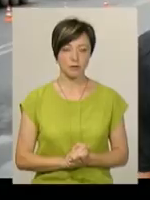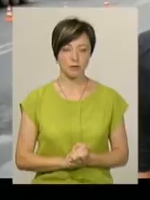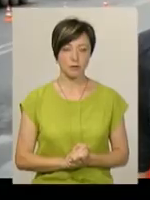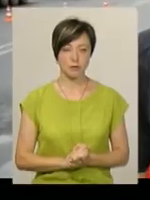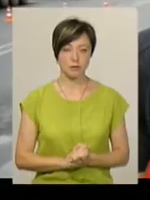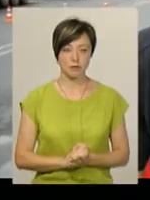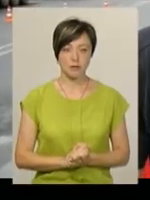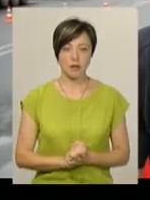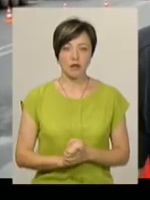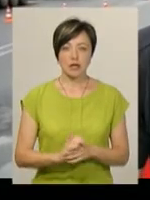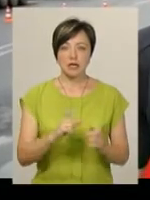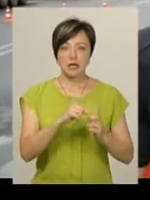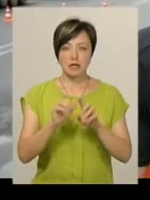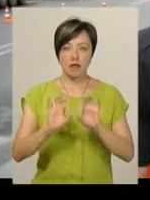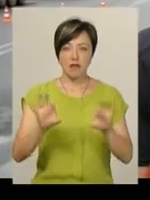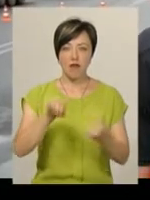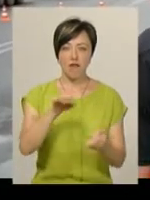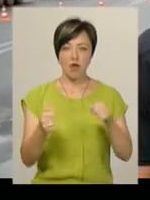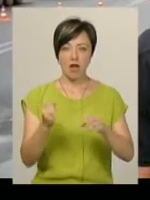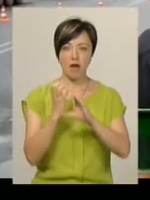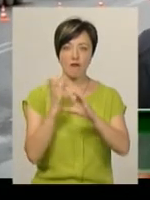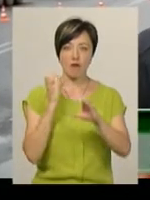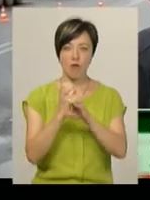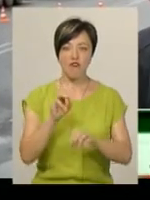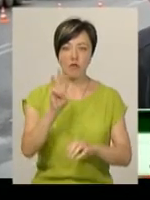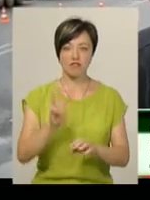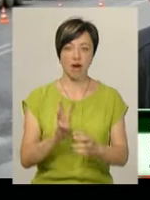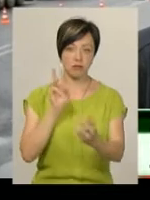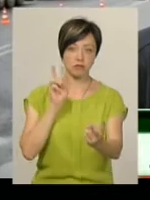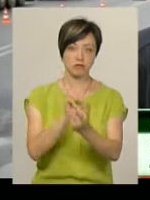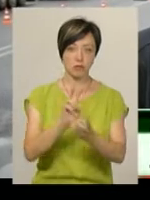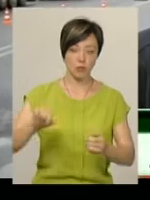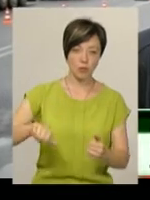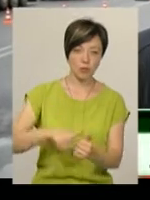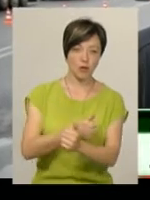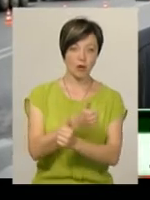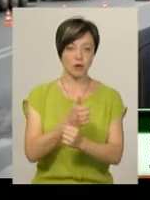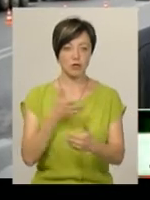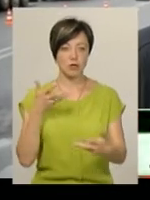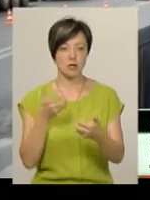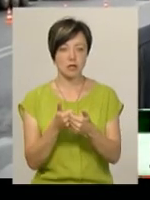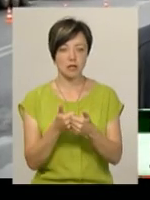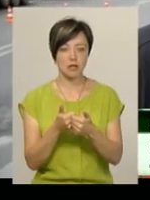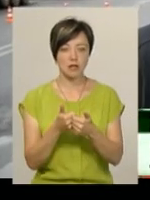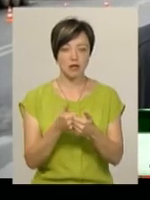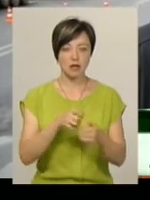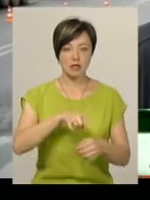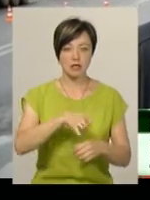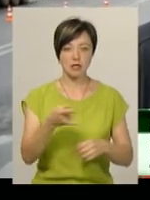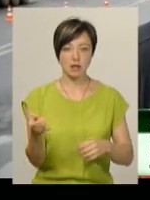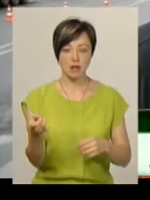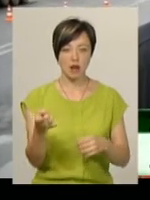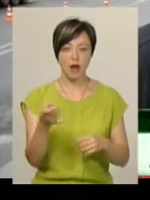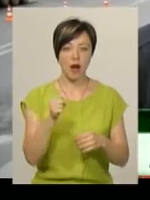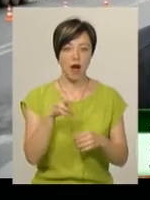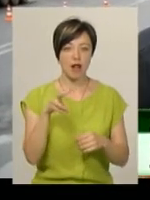Зі слів водія фури, «Вольцваген-Гольф» виїхав йому на зустрічну смугу. Він, уникаючи зіткнення, з'їхав на проїзну